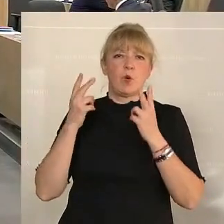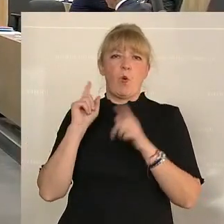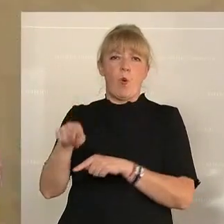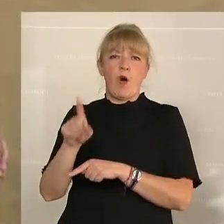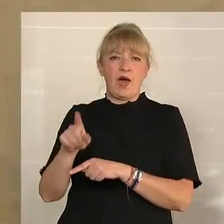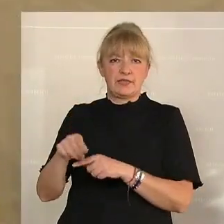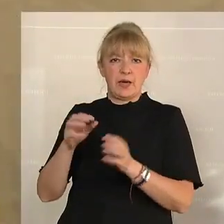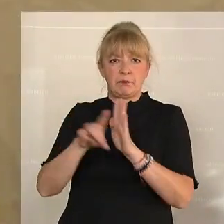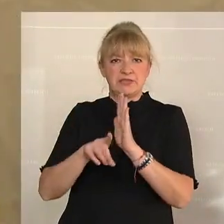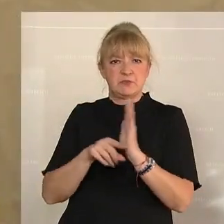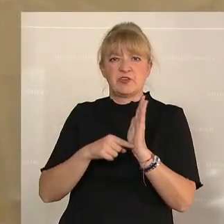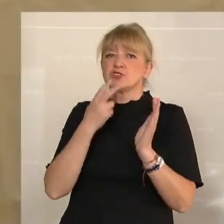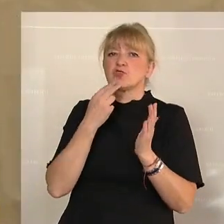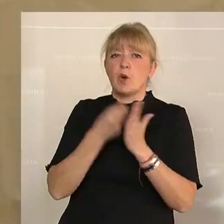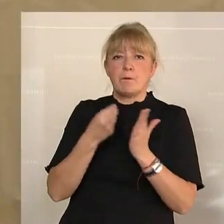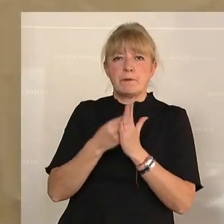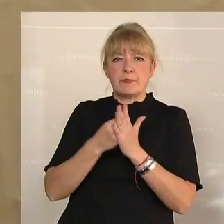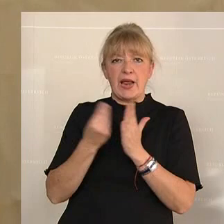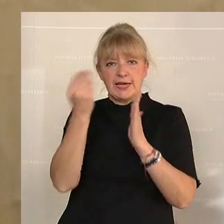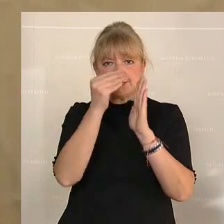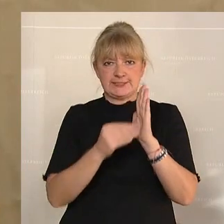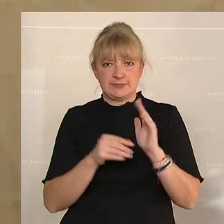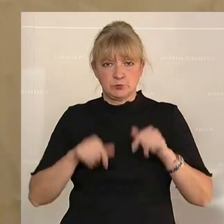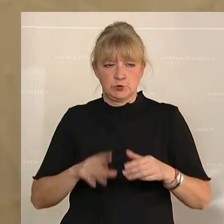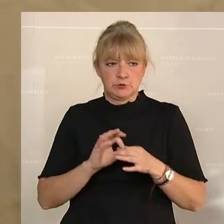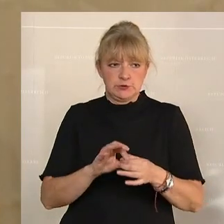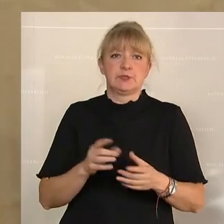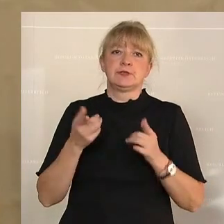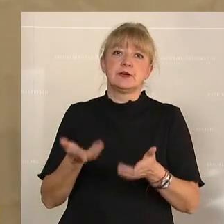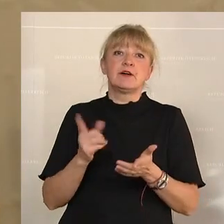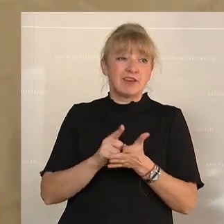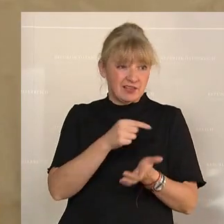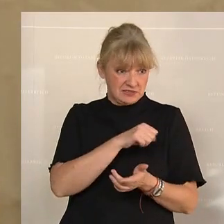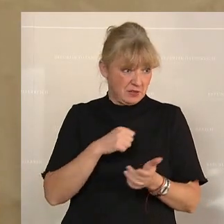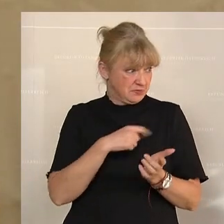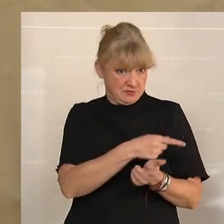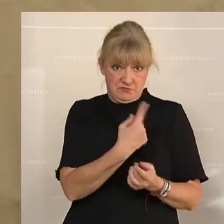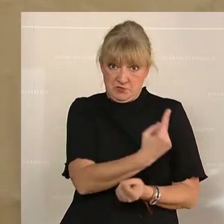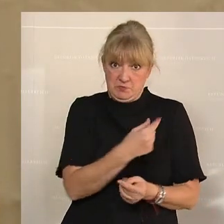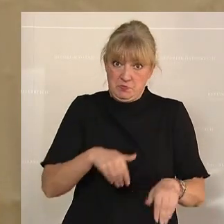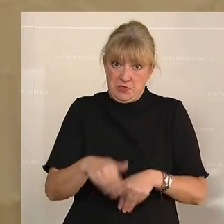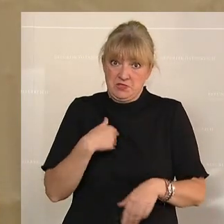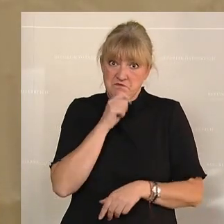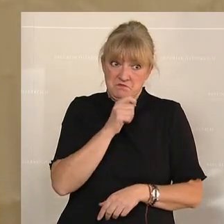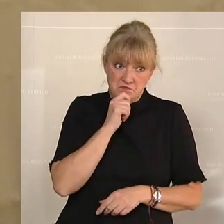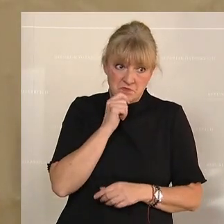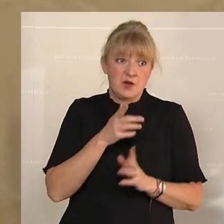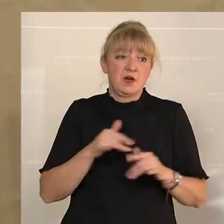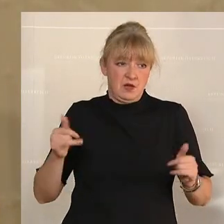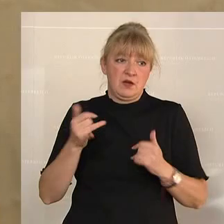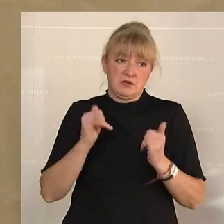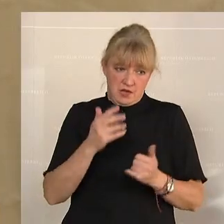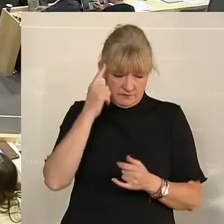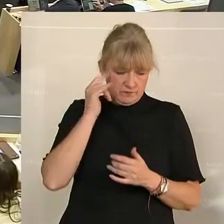Strompreisfestsetzung einzusetzen. Nachdem Sie sich selbst gefordert haben im letzten Report, Minister, gehe davon aus, dass Sie es unterstützen.